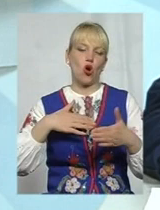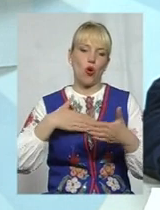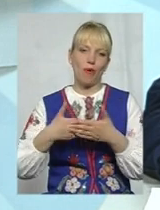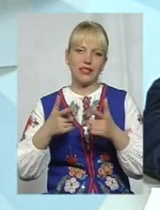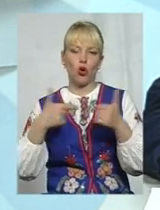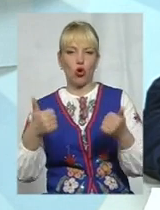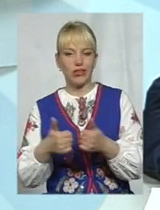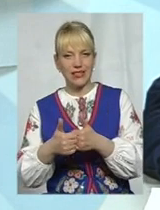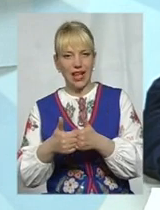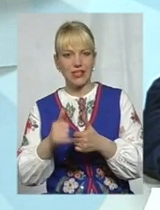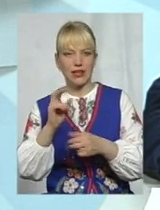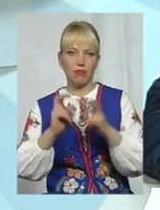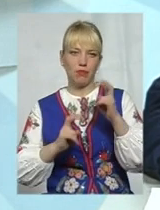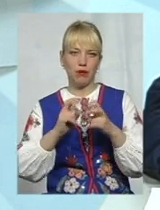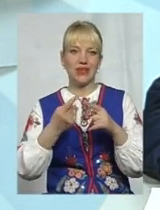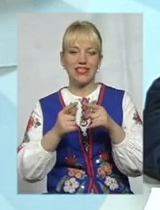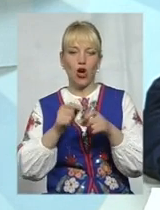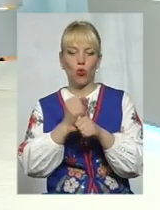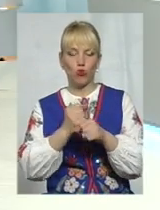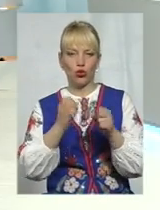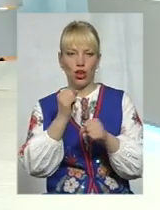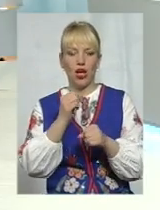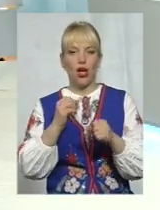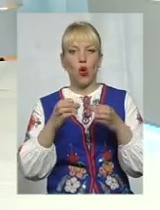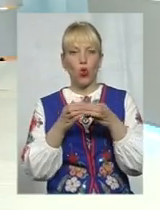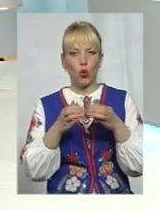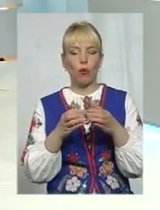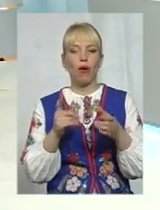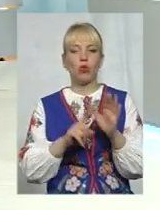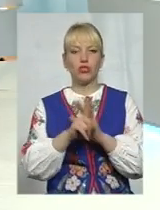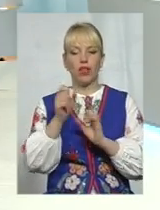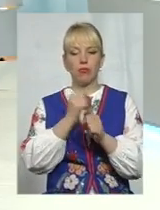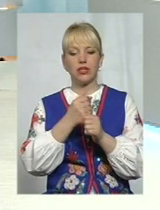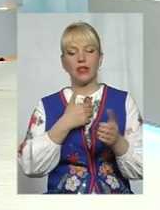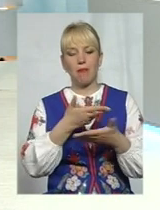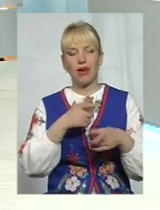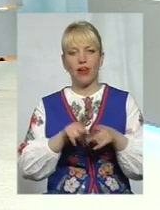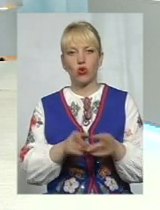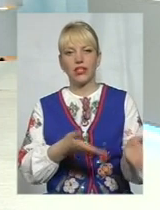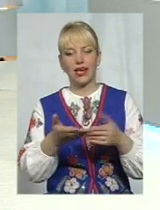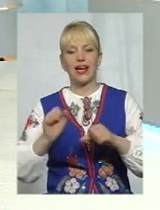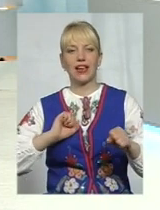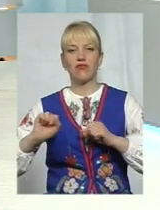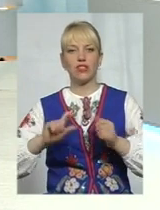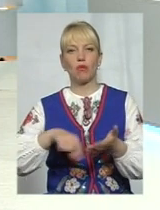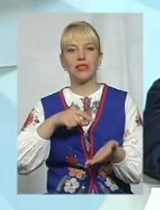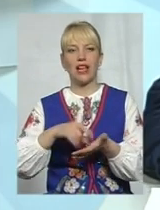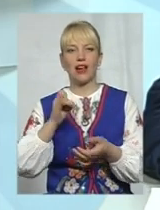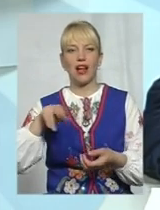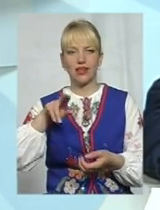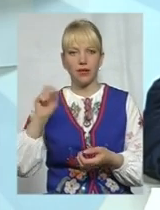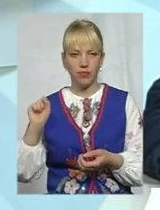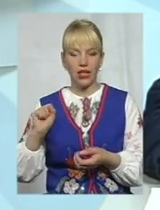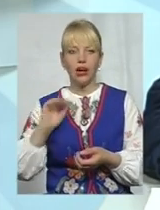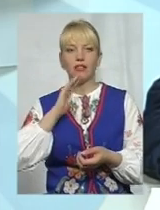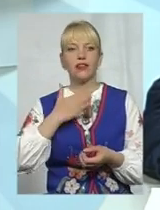робоча група вже почала працювати. В робочу групу ми запросили також керівництво міської ради, на